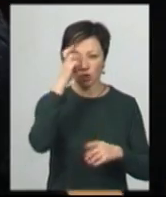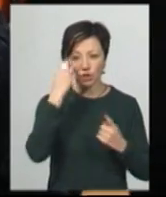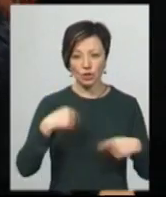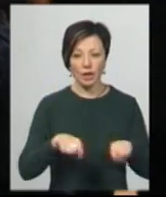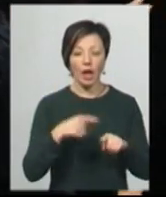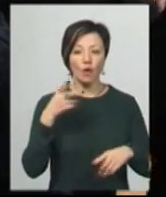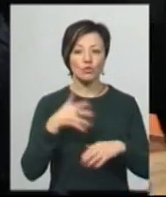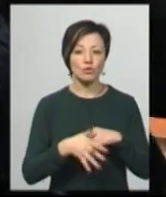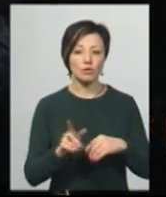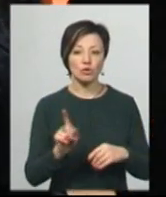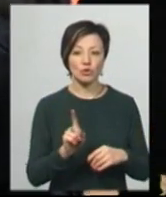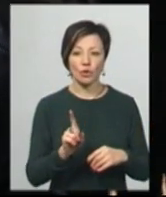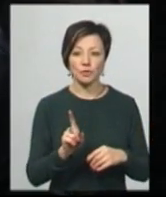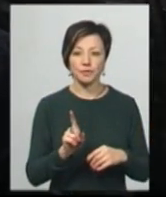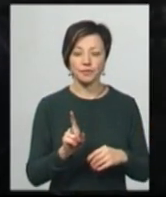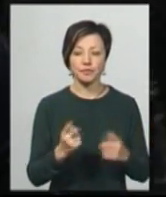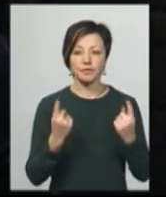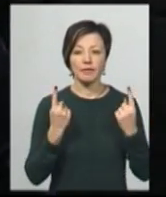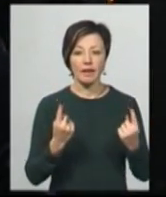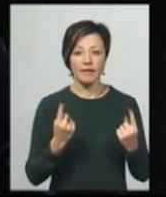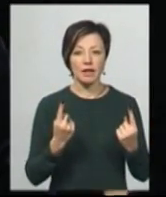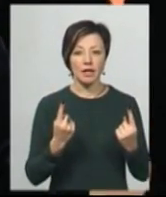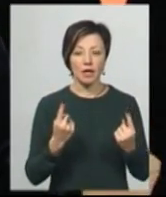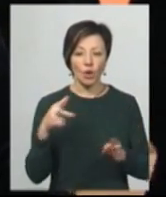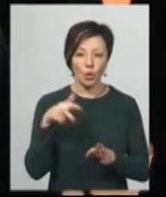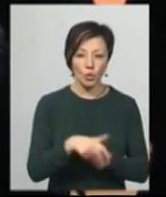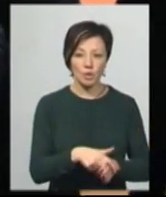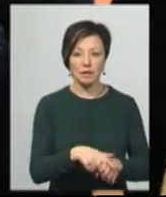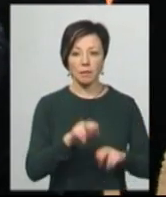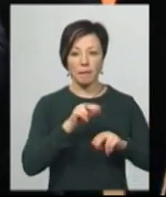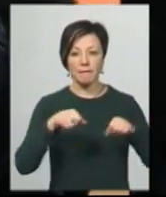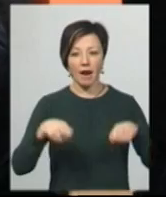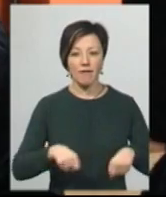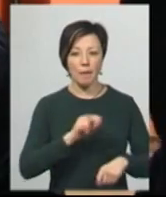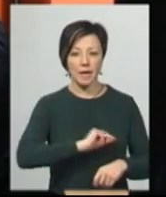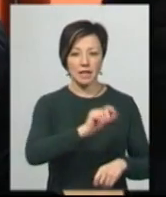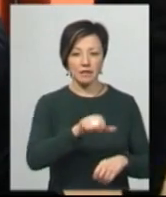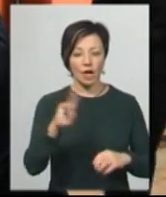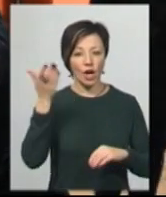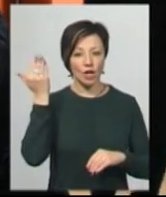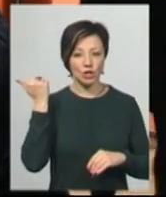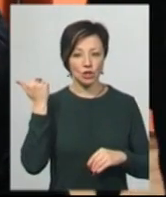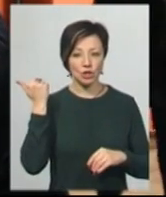Я розумію, що великий утис на право працівників. Раніше